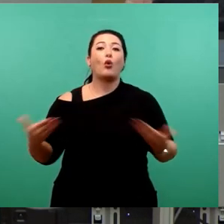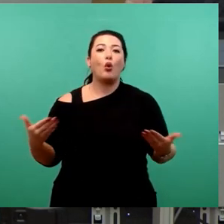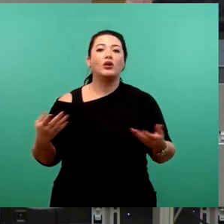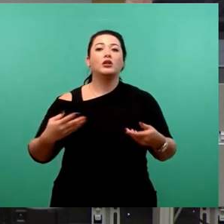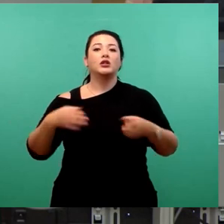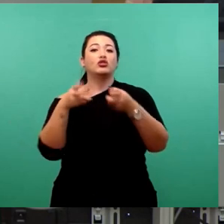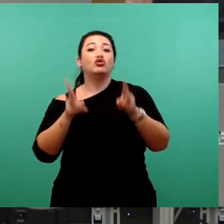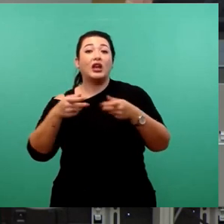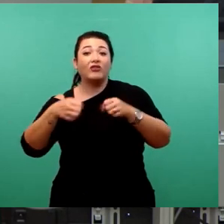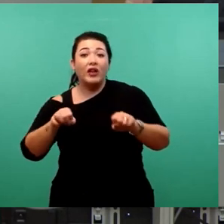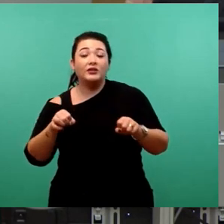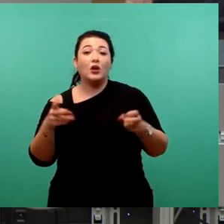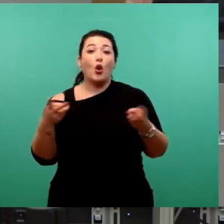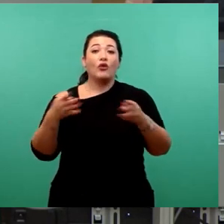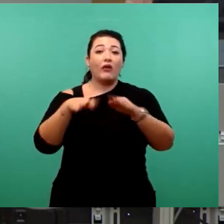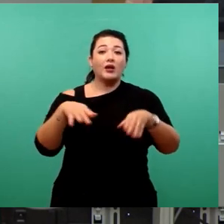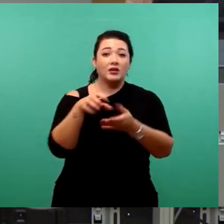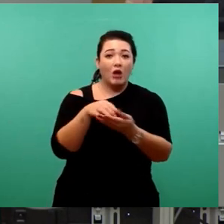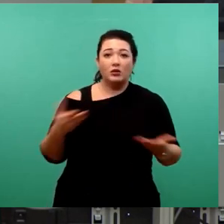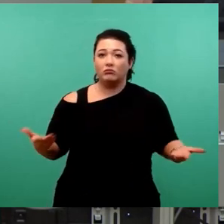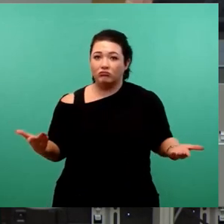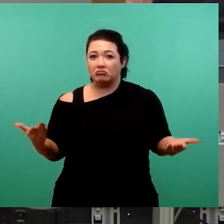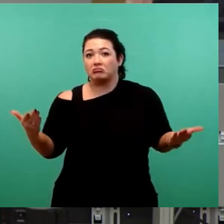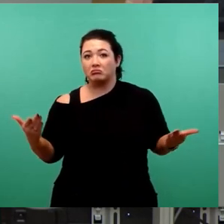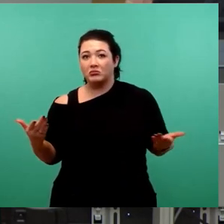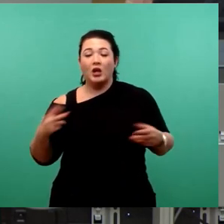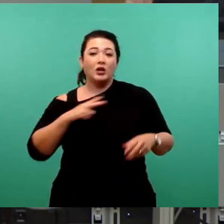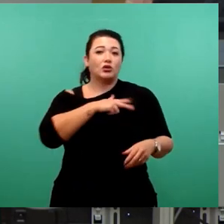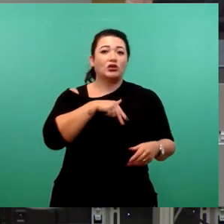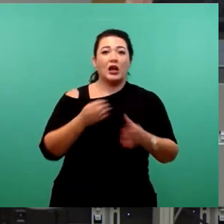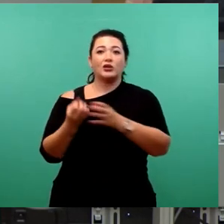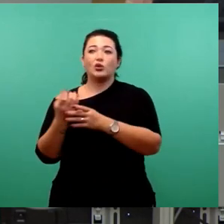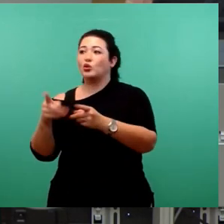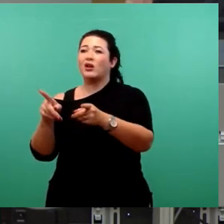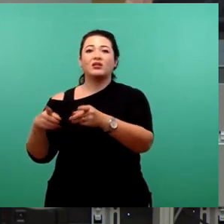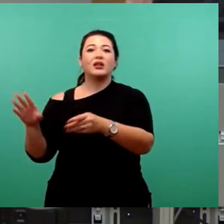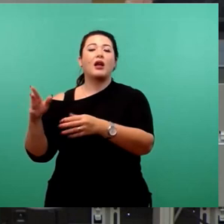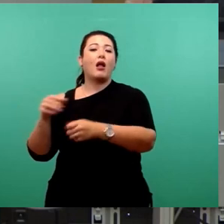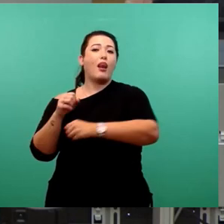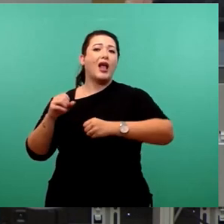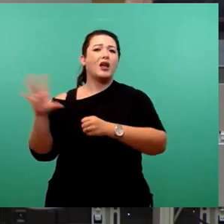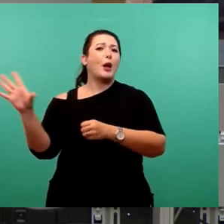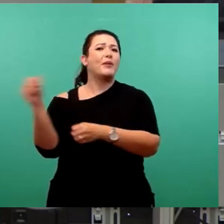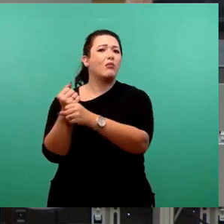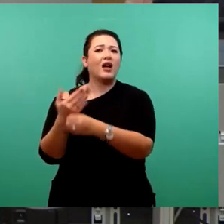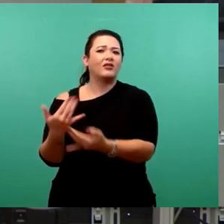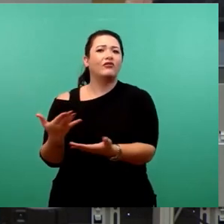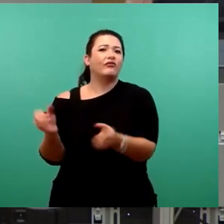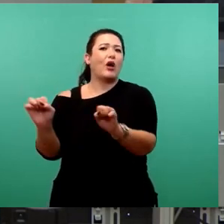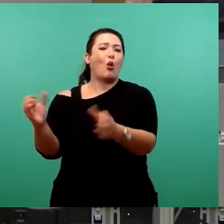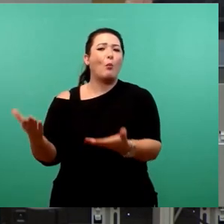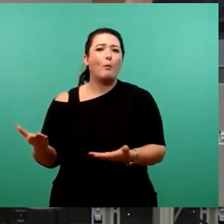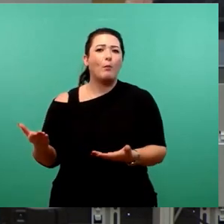eher nicht. Aber was ist mit Soziales? Was ist mit Kultur? Warum macht die Linke das mit? Und wie überhaupt soll das zu schaffen sein? Der